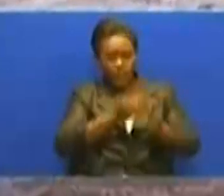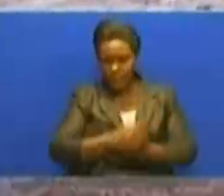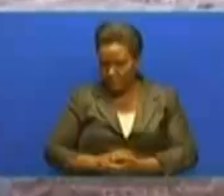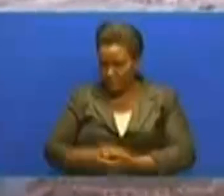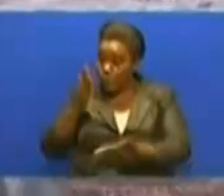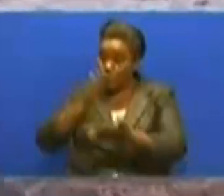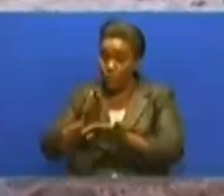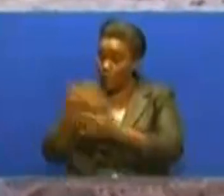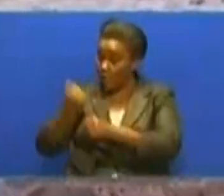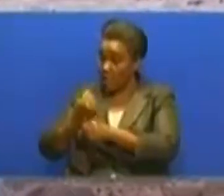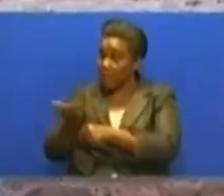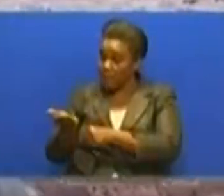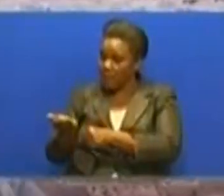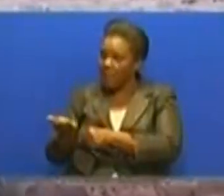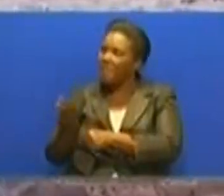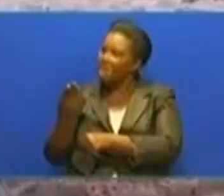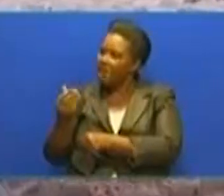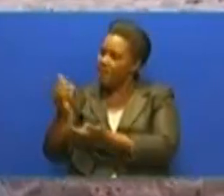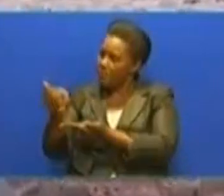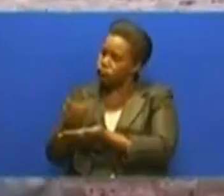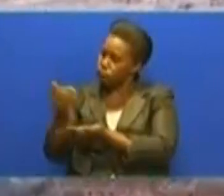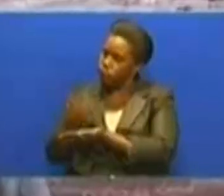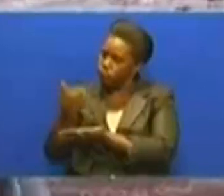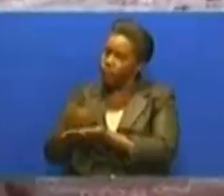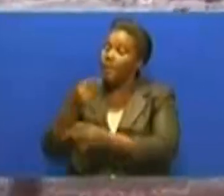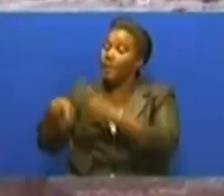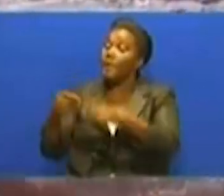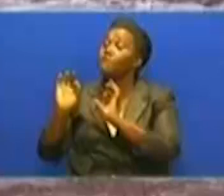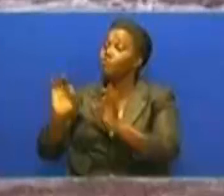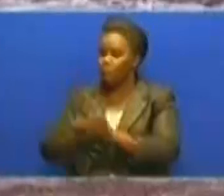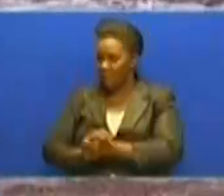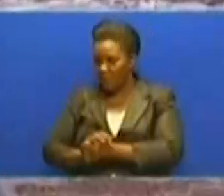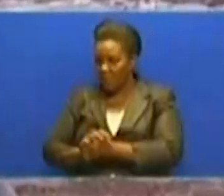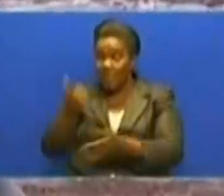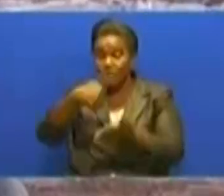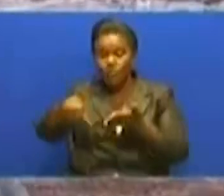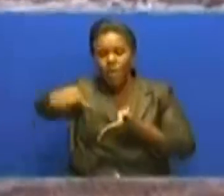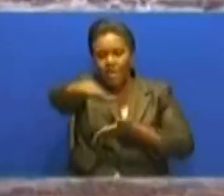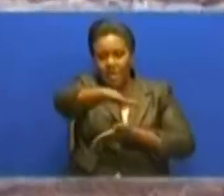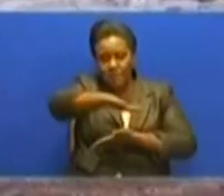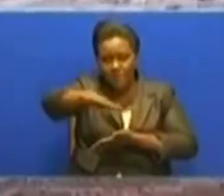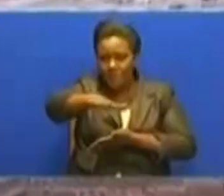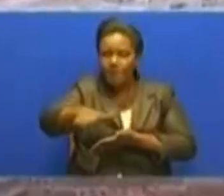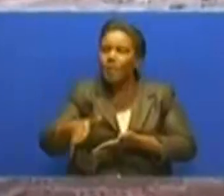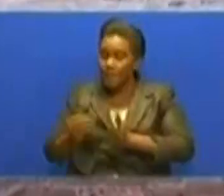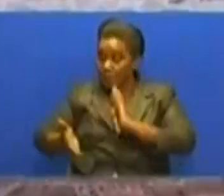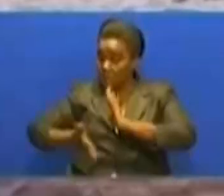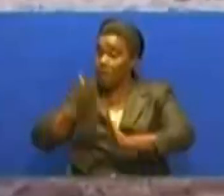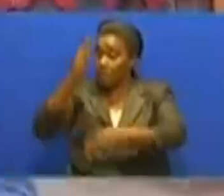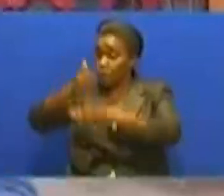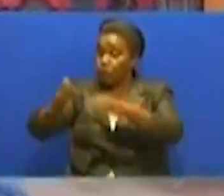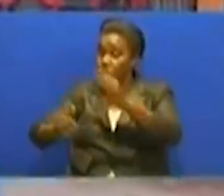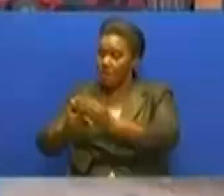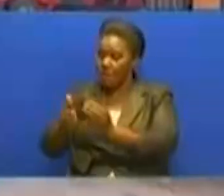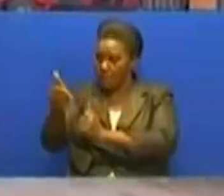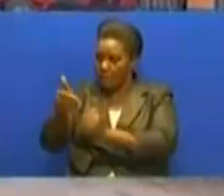Kiukweli hii kazi nilipa na sasa hivi naendelea vizuri Nimeshaa pifanikewa kupata kiwanja Na amda siyo